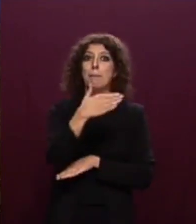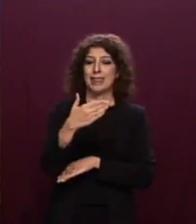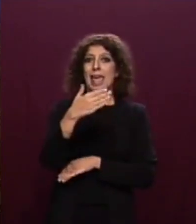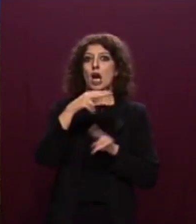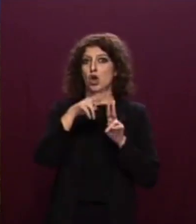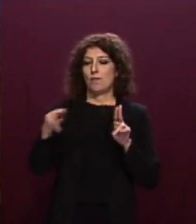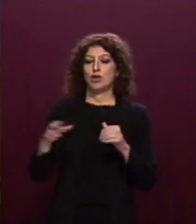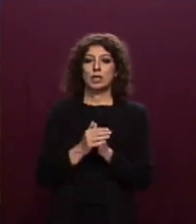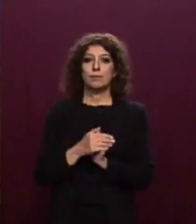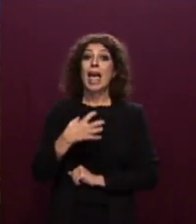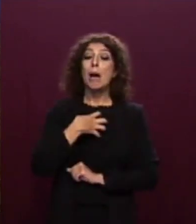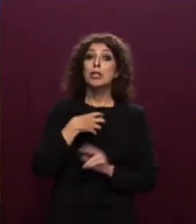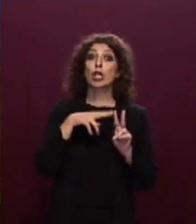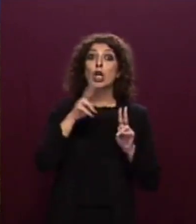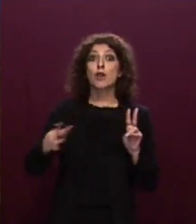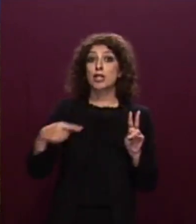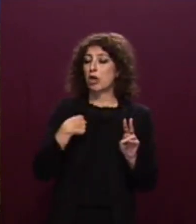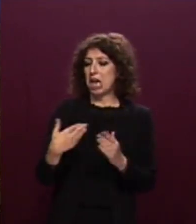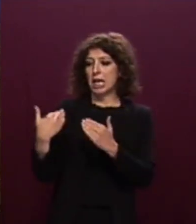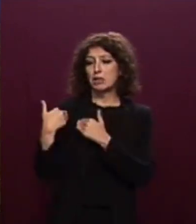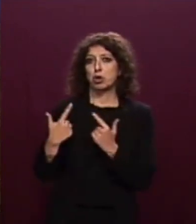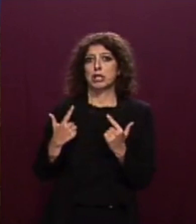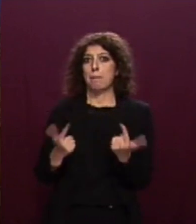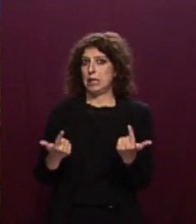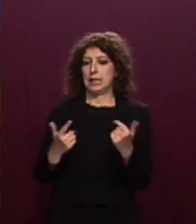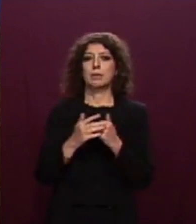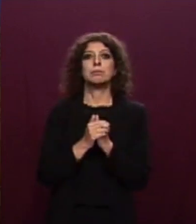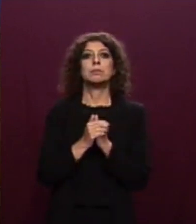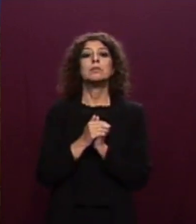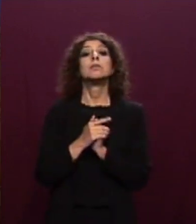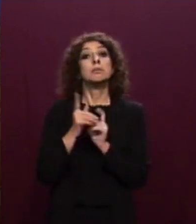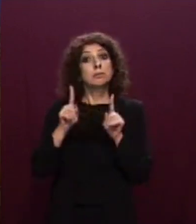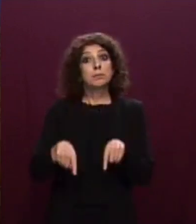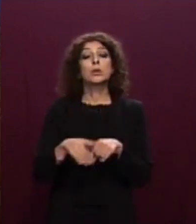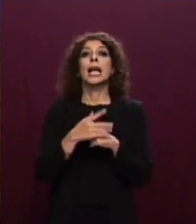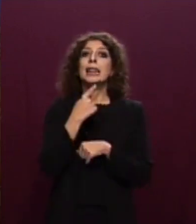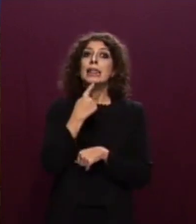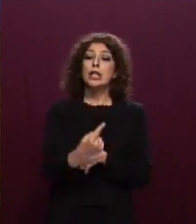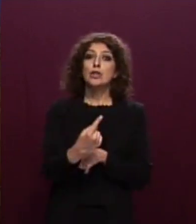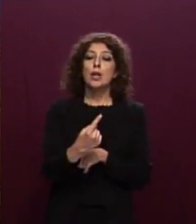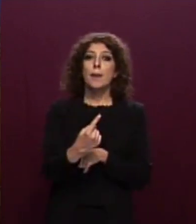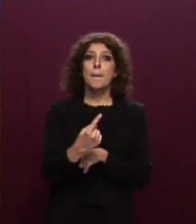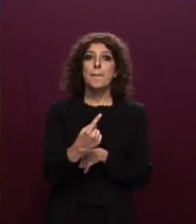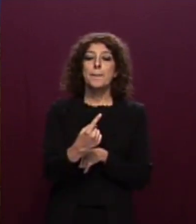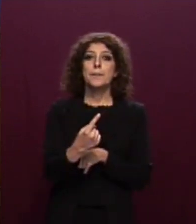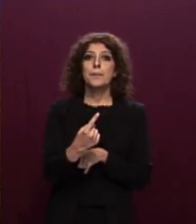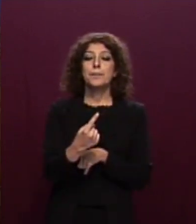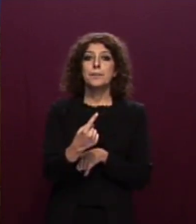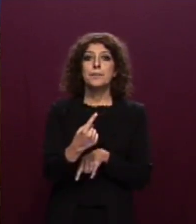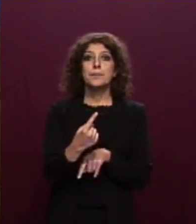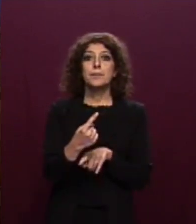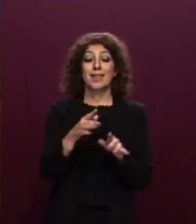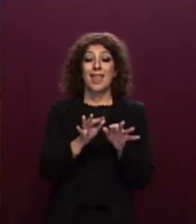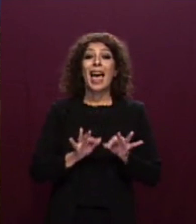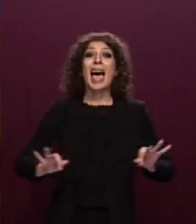norvegese declinava ogni responsabilità come Stato di bandiera, affermando di contro la competenza dello Stato responsabile dell'area